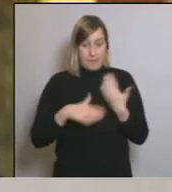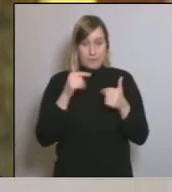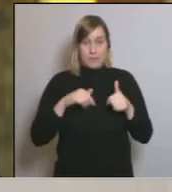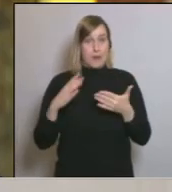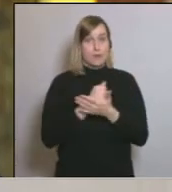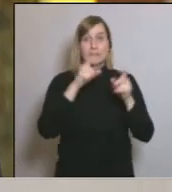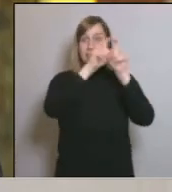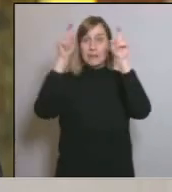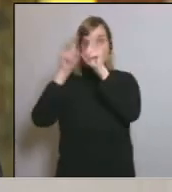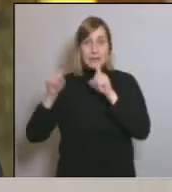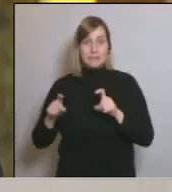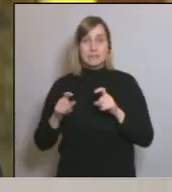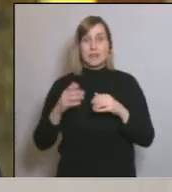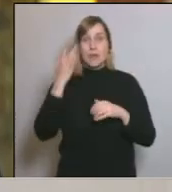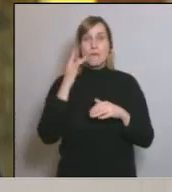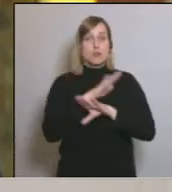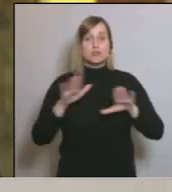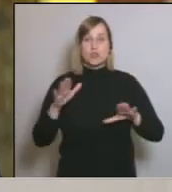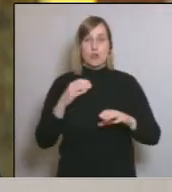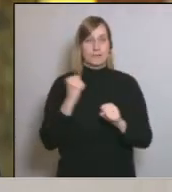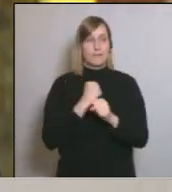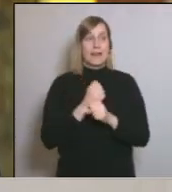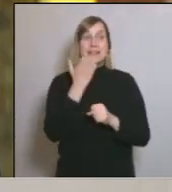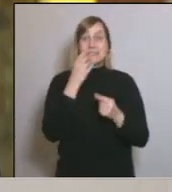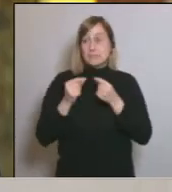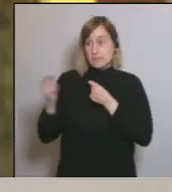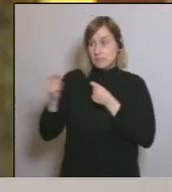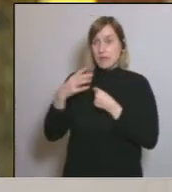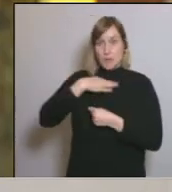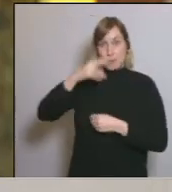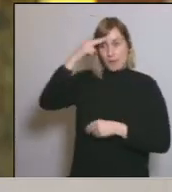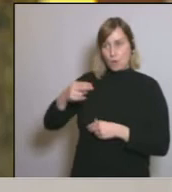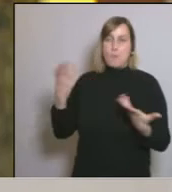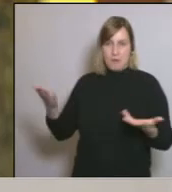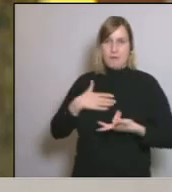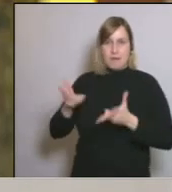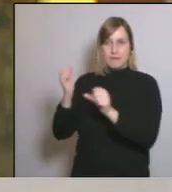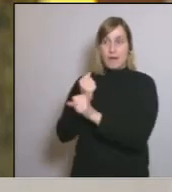las empresas solo se pueda ir a trabajar si se puede mantener esta distancia de un metro y medio de seguridad